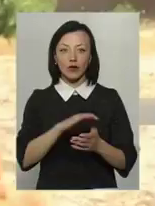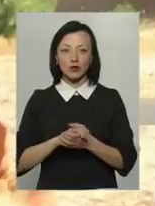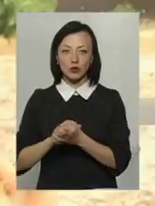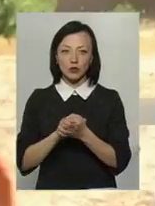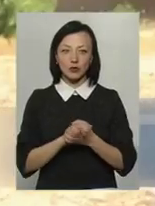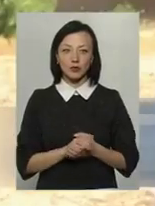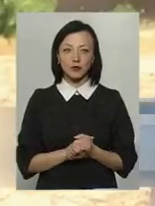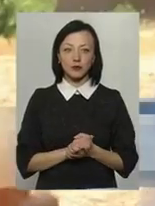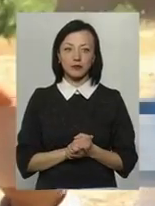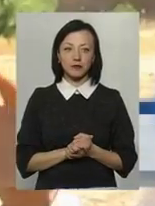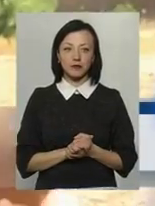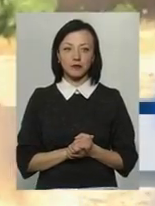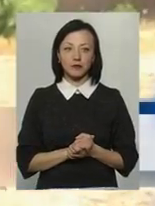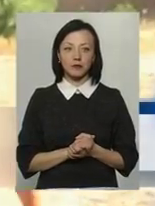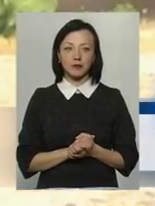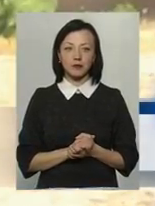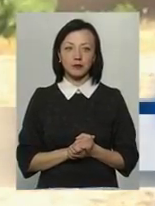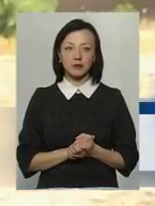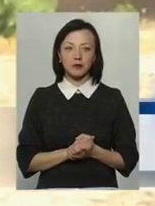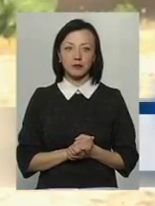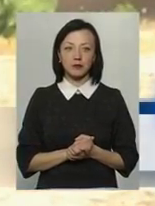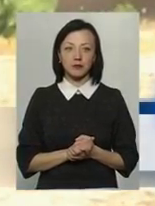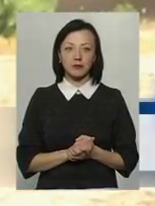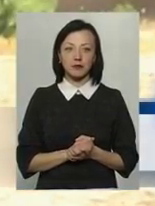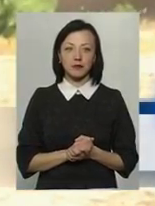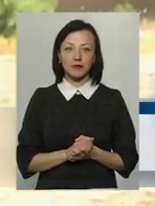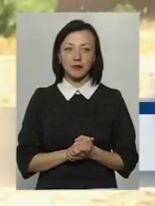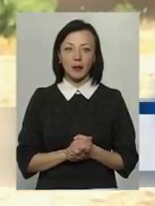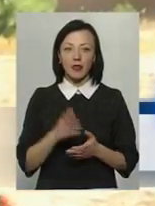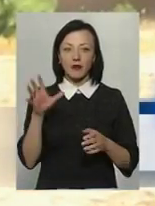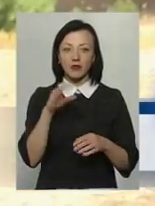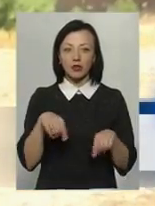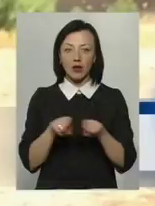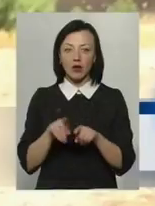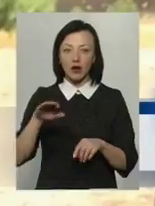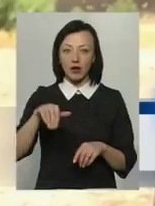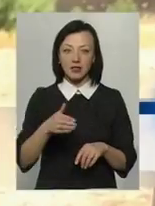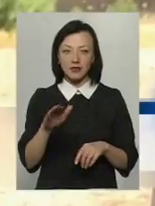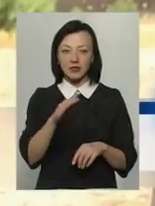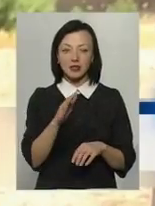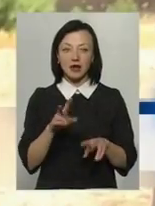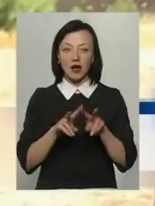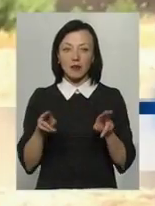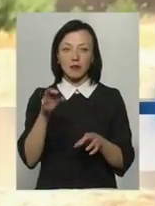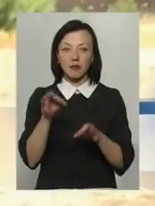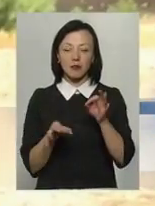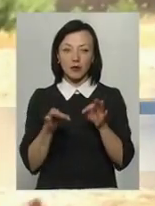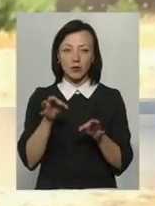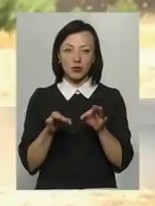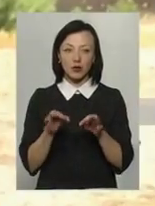тут немає ровних стін, тому що воно все таке звіристое, як є в природі. І тоді це ще